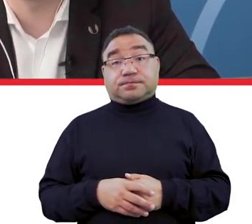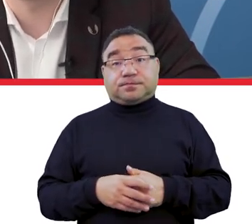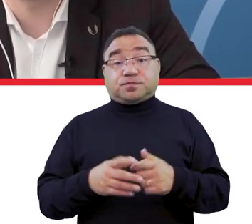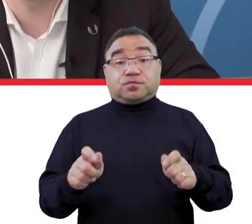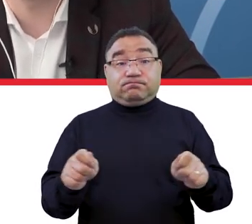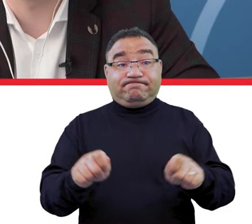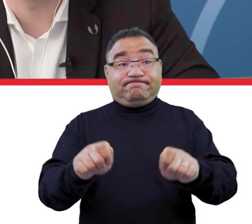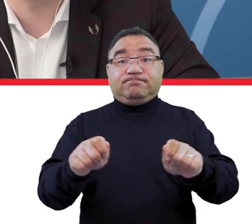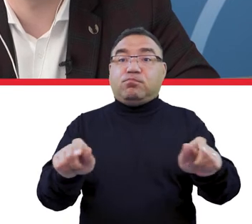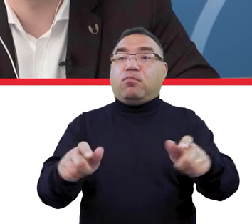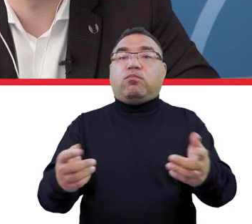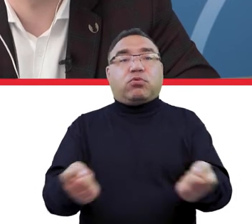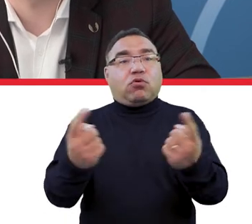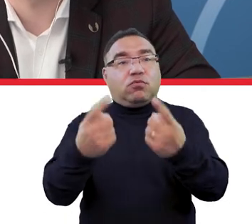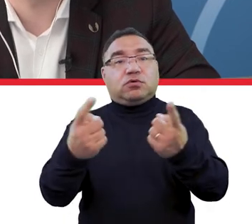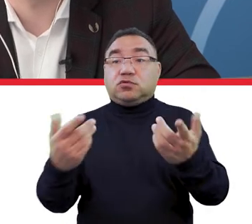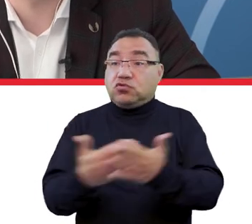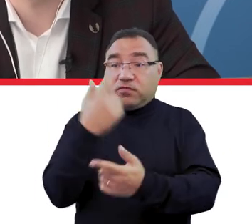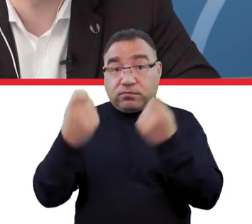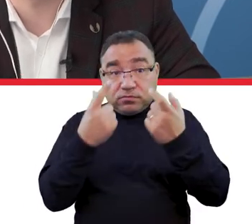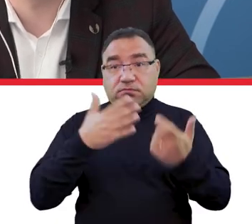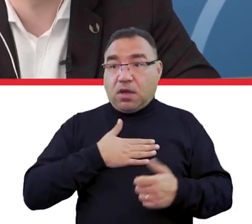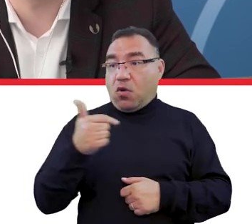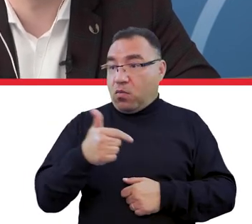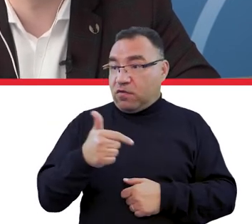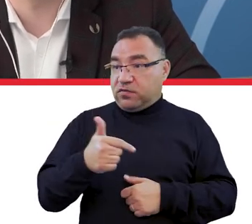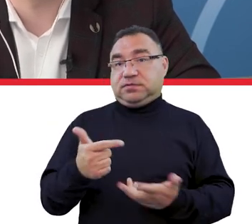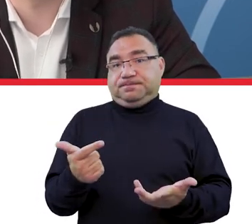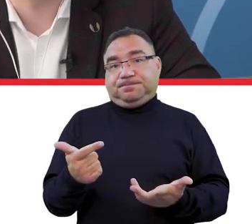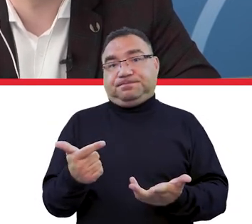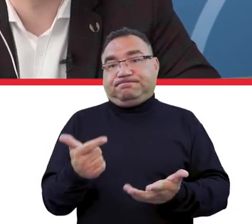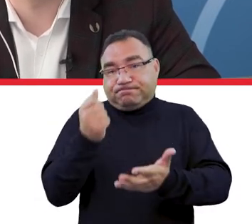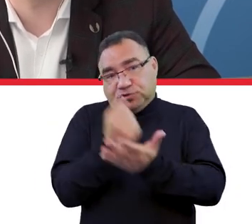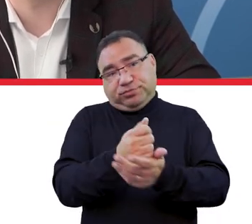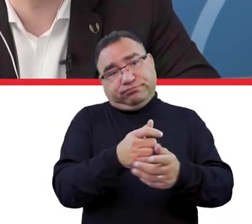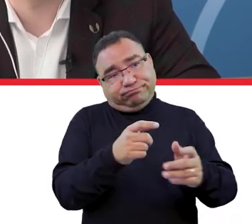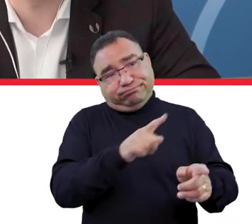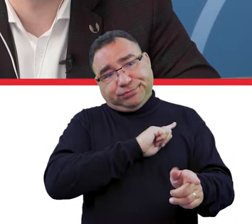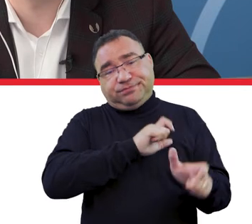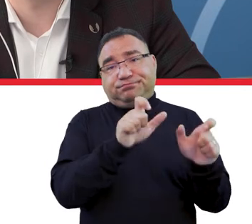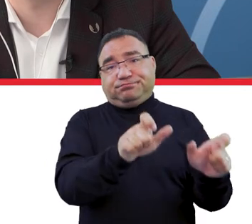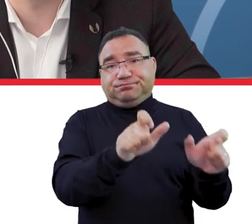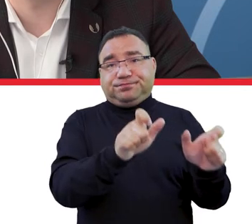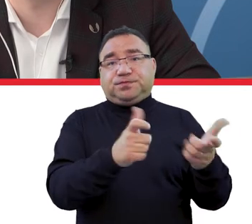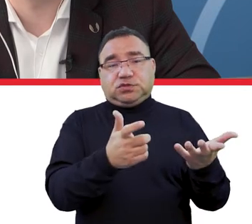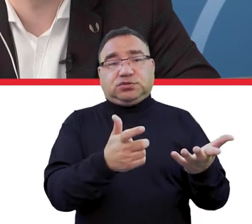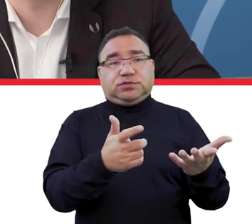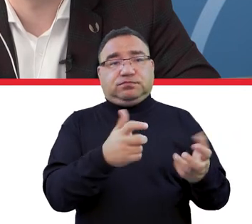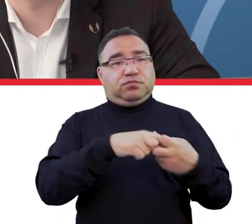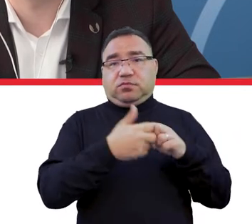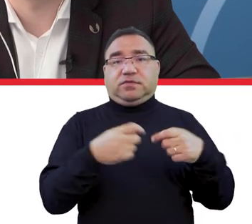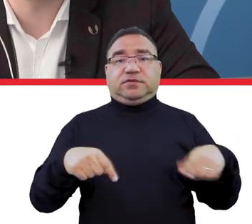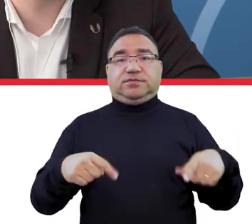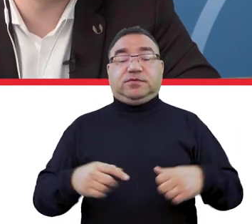nowe rozwiązania i tam, gdzie jest to obowiązek, to instytucje musimy też dopingować, żeby nie było żadnych problemów.